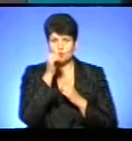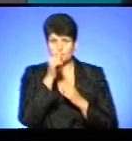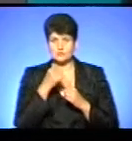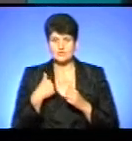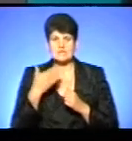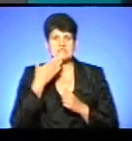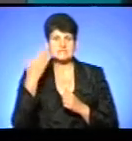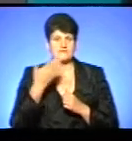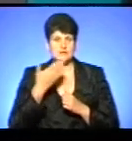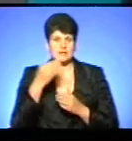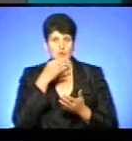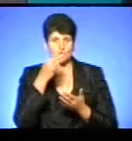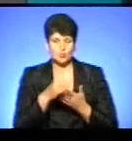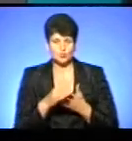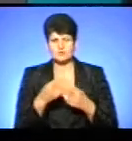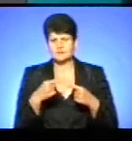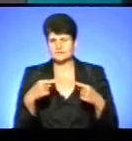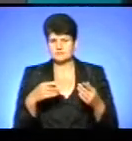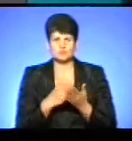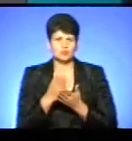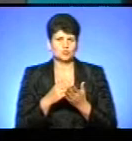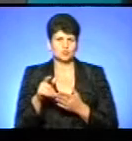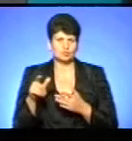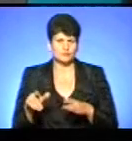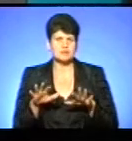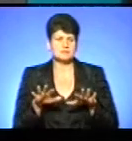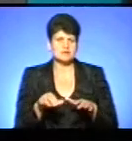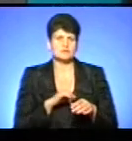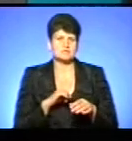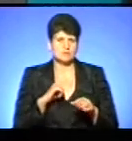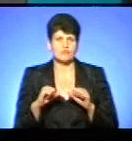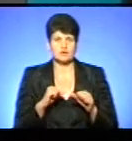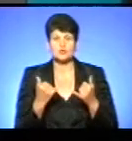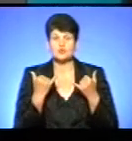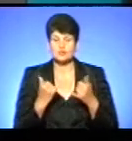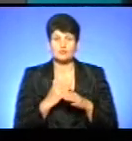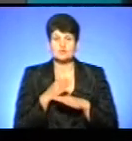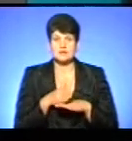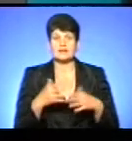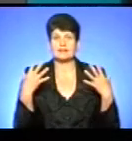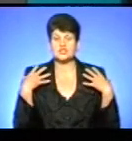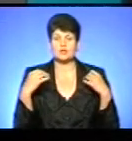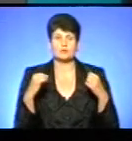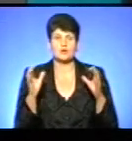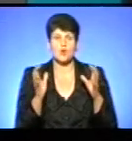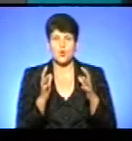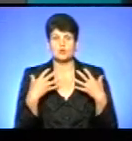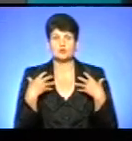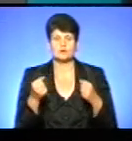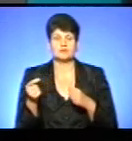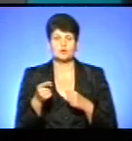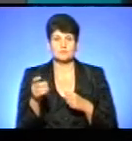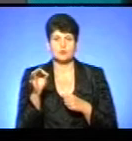звітують чиновники різних рангів державної влади та місцевого самоврядування. Сьогодні у нас в гостях начальник управління охорони здоров'я Тернопільської